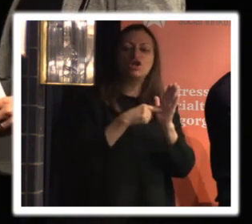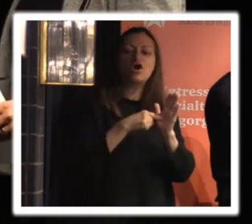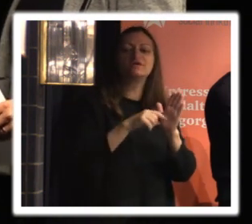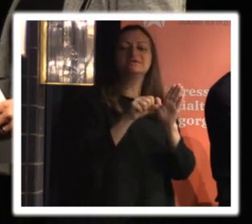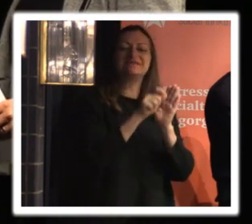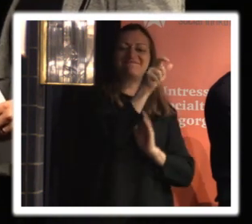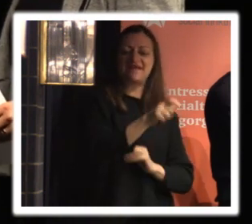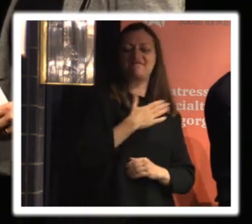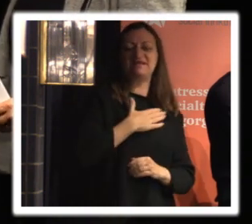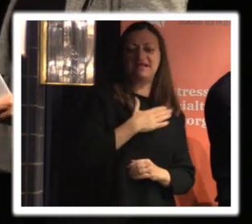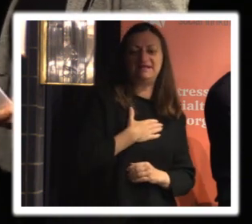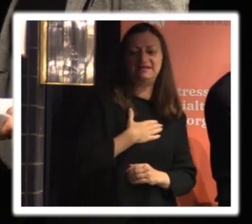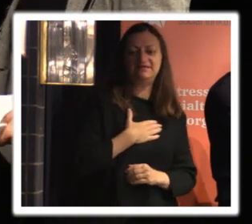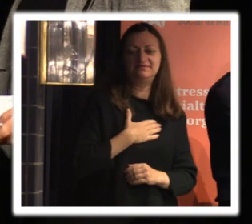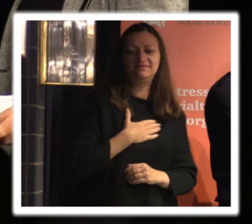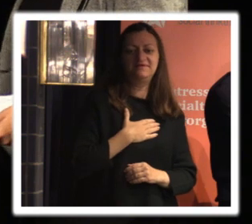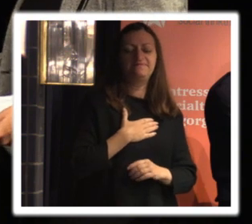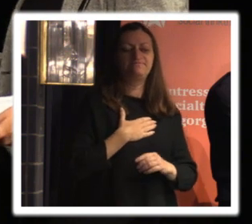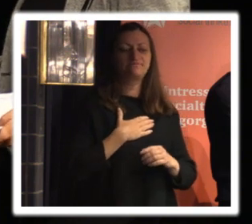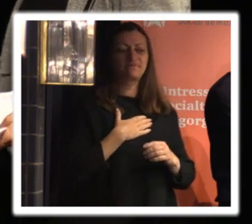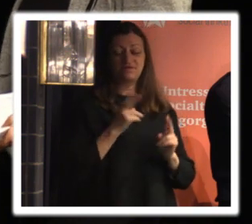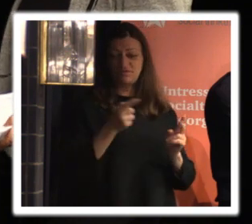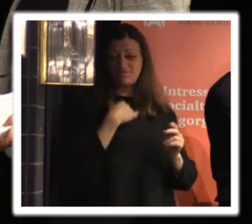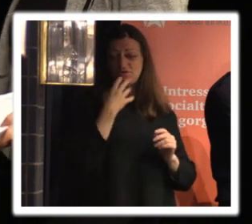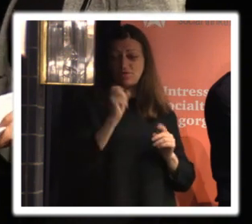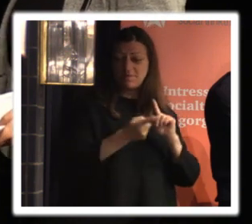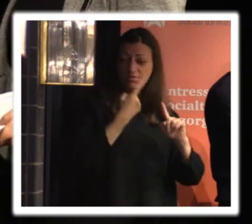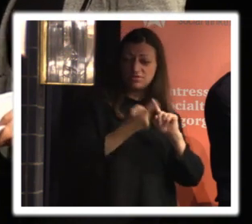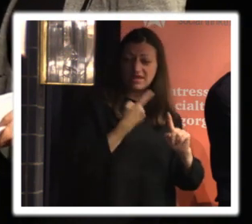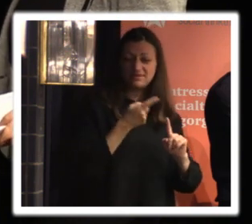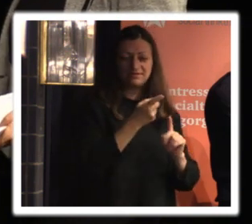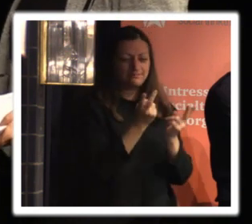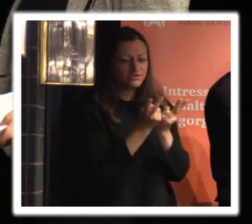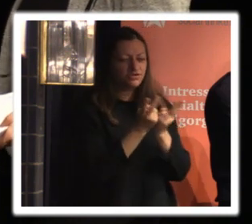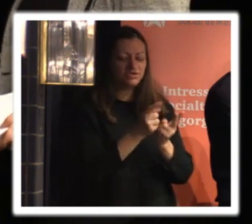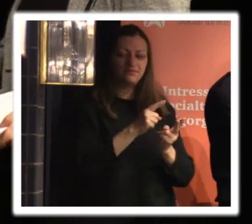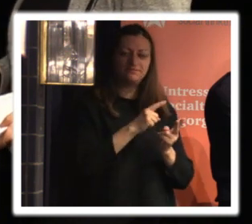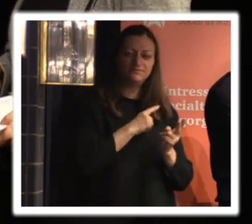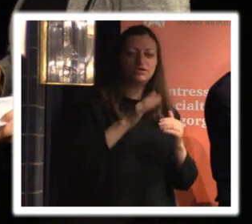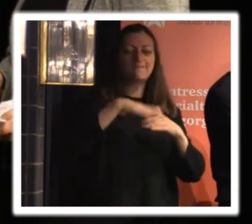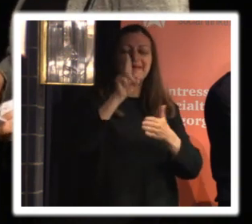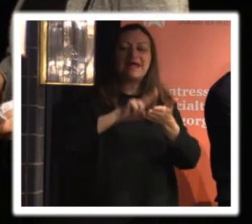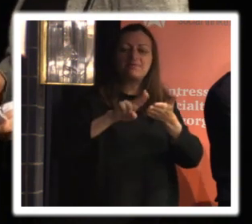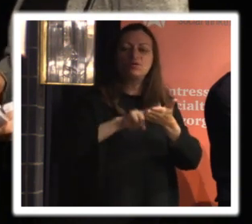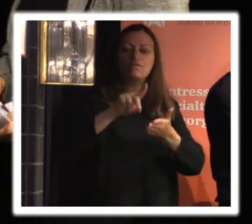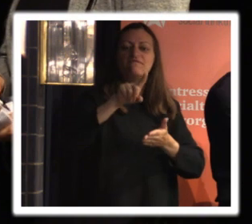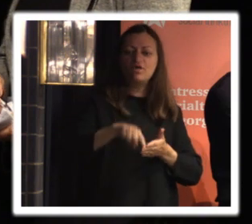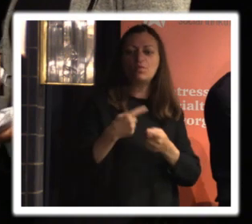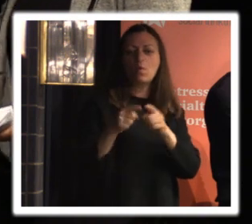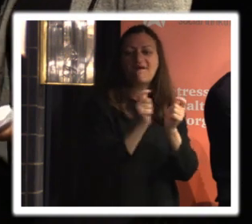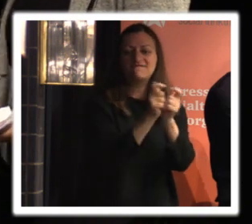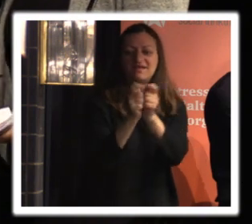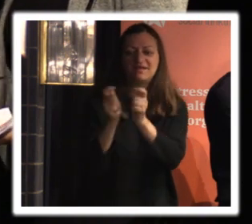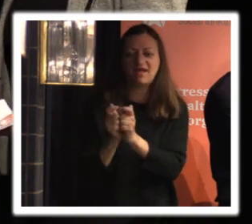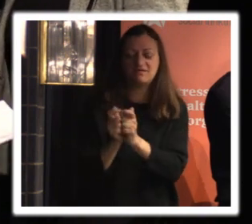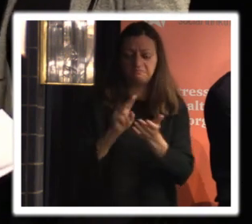de här lagarna som ni var inne på i början att det här kommer innebära en massa mer administration för föreningarna och